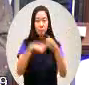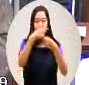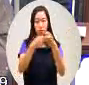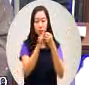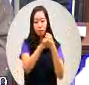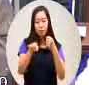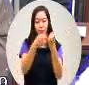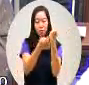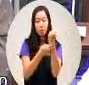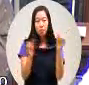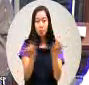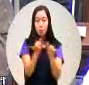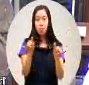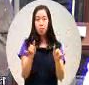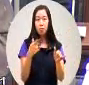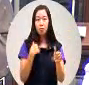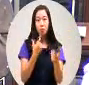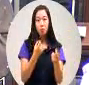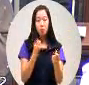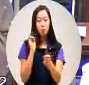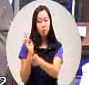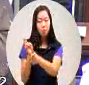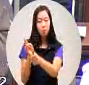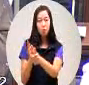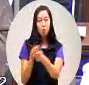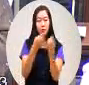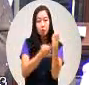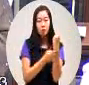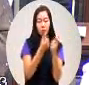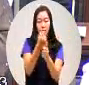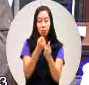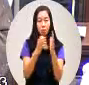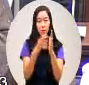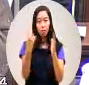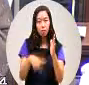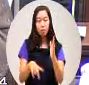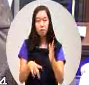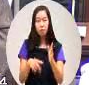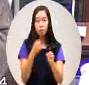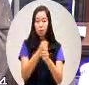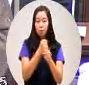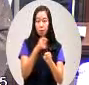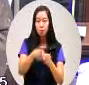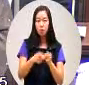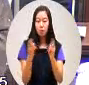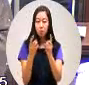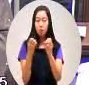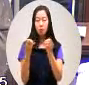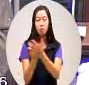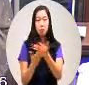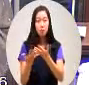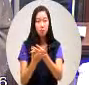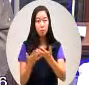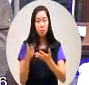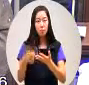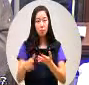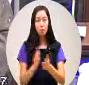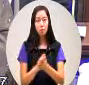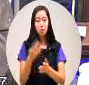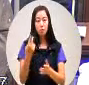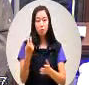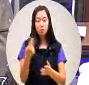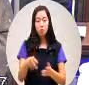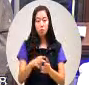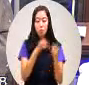那我会请我们的法制局再进行协商他们从法令